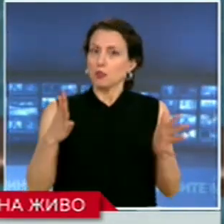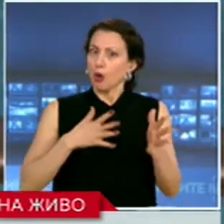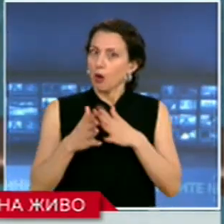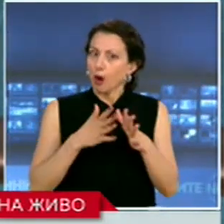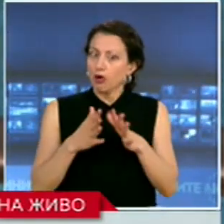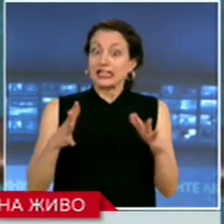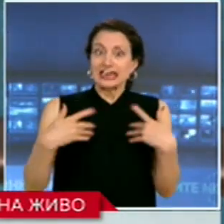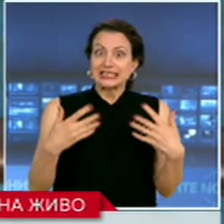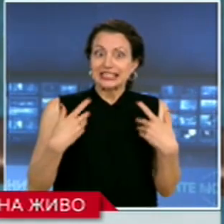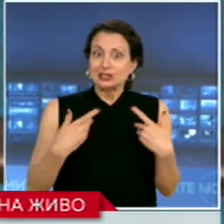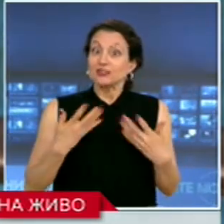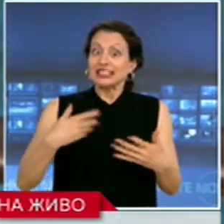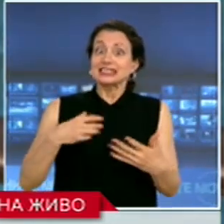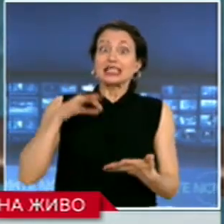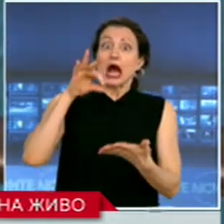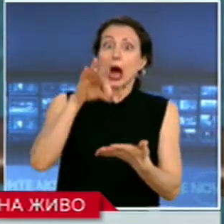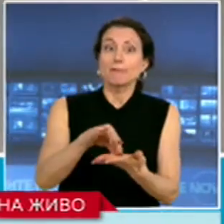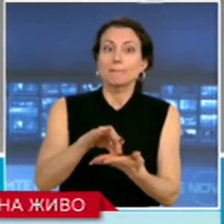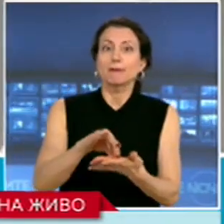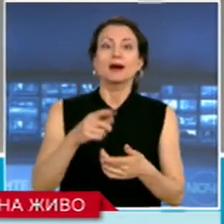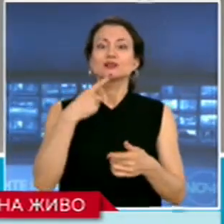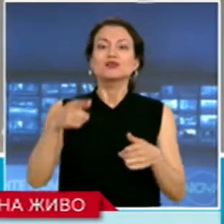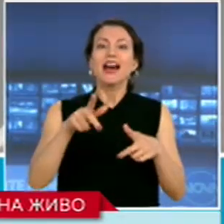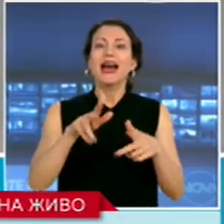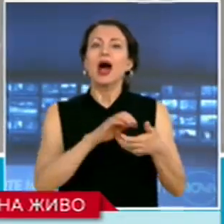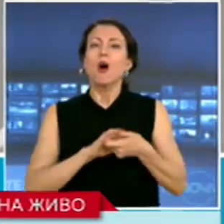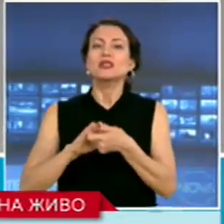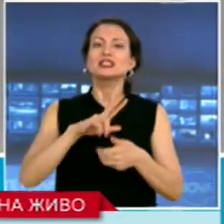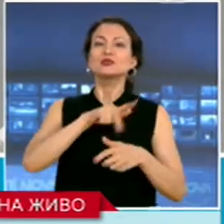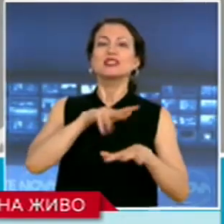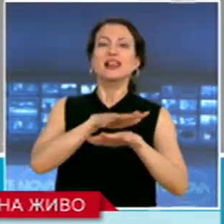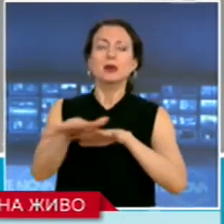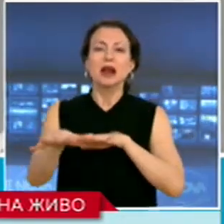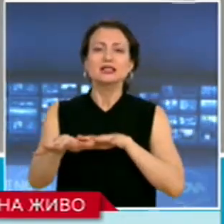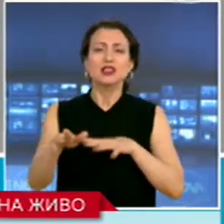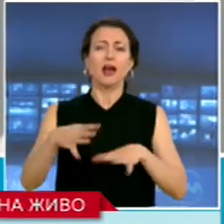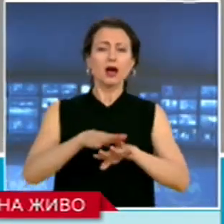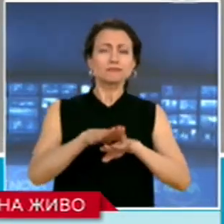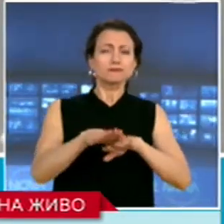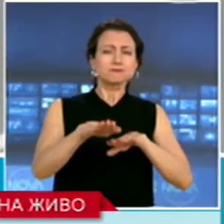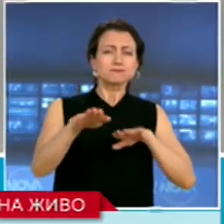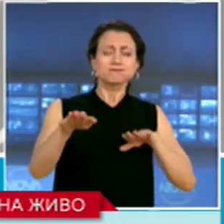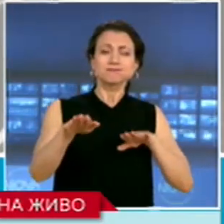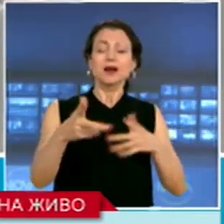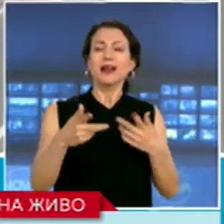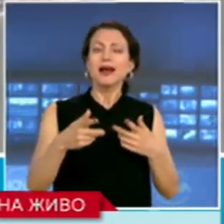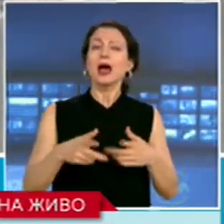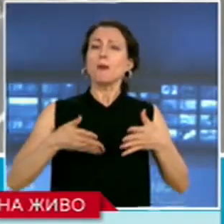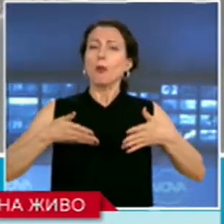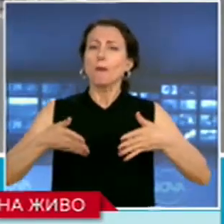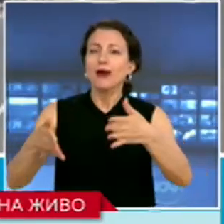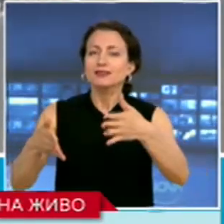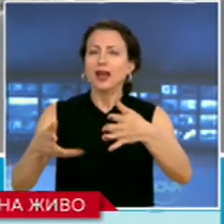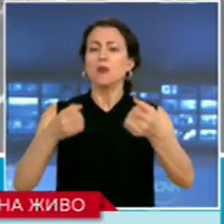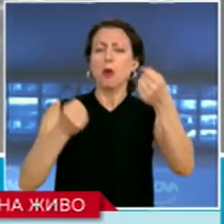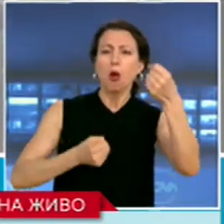беше организирано в социалните мрежи, то по пътя Бурга-Созопол се извика километрични опашки. И не само заради него, а и тъй като днес